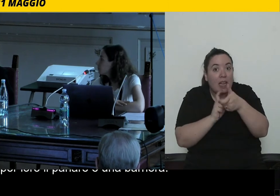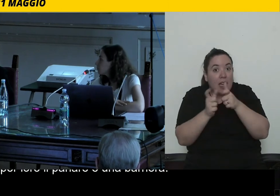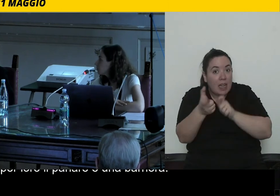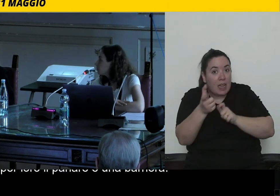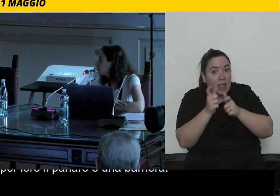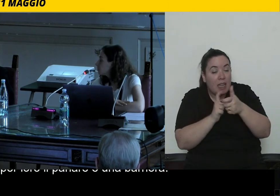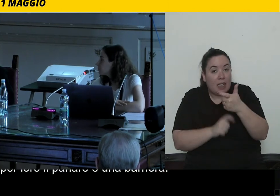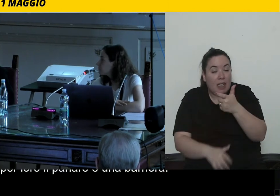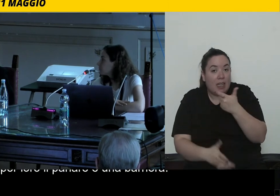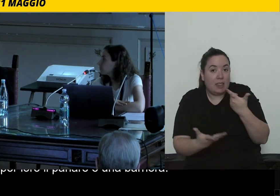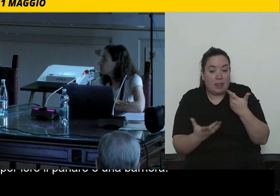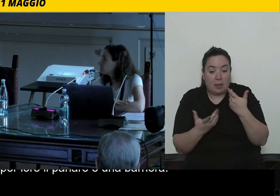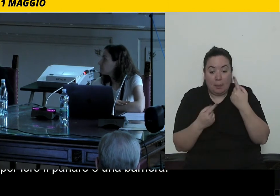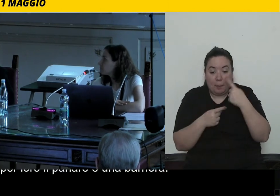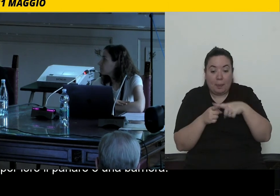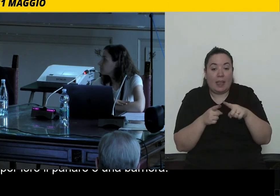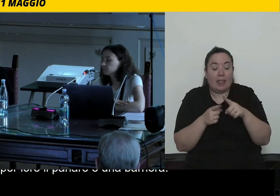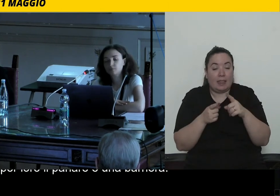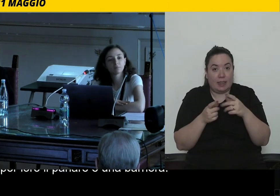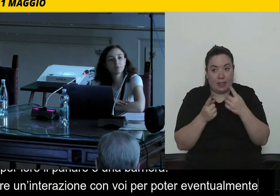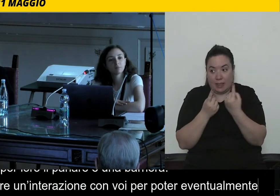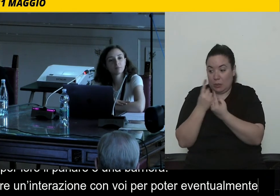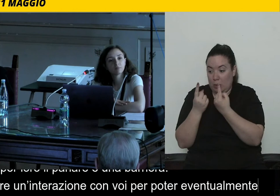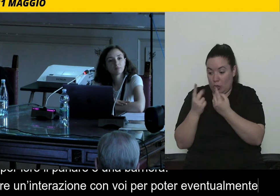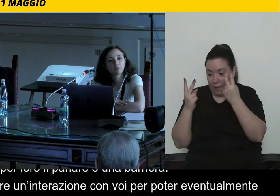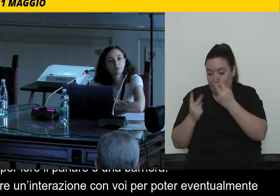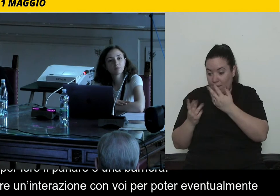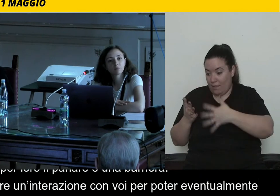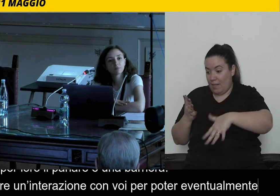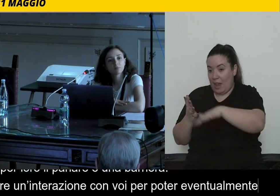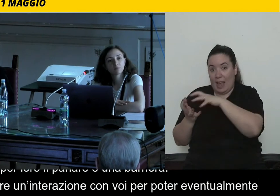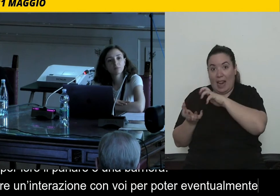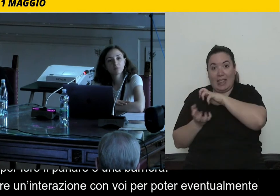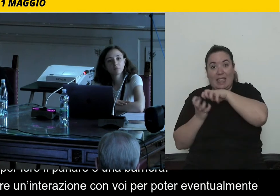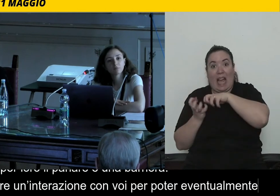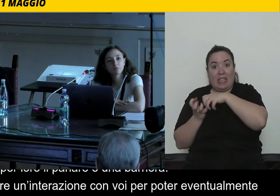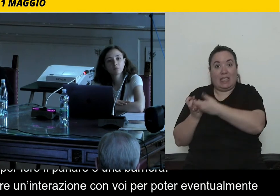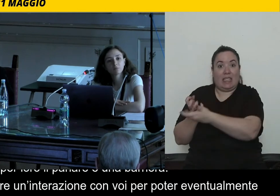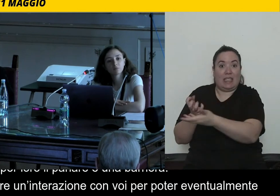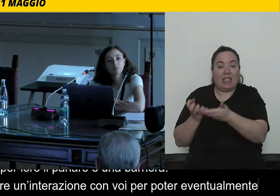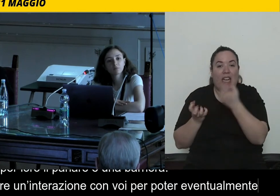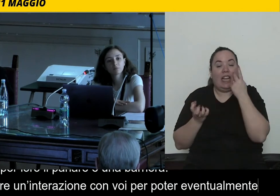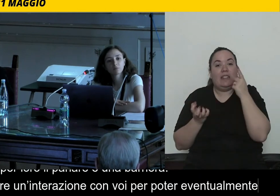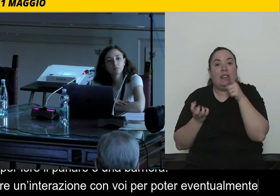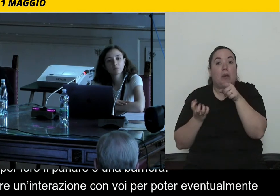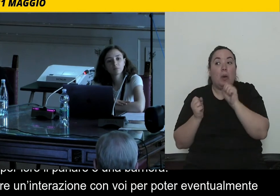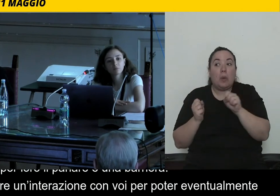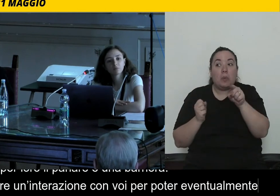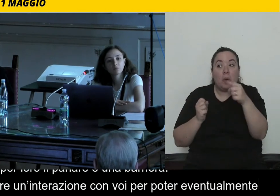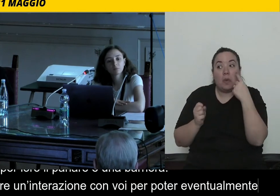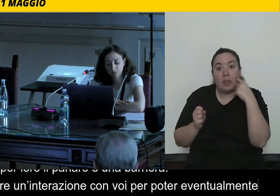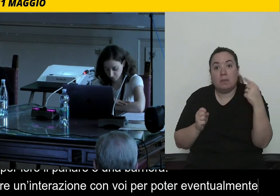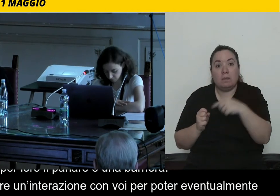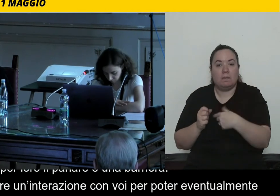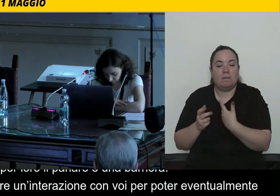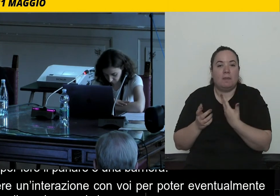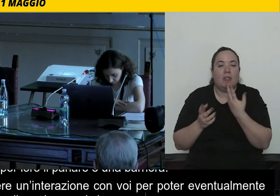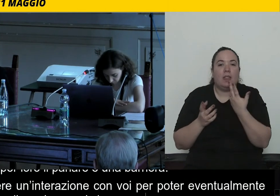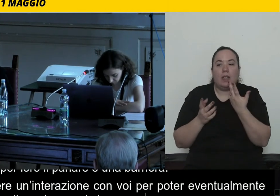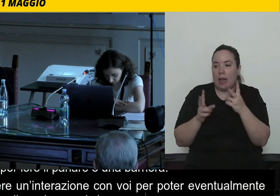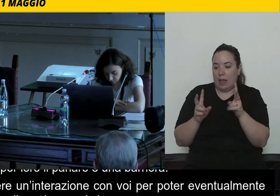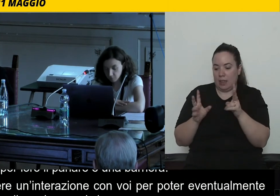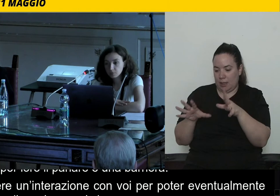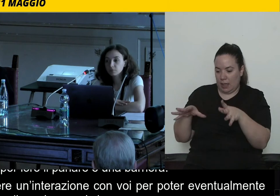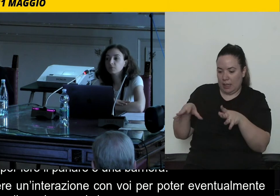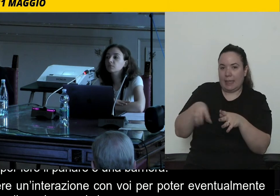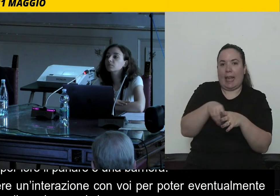dimostrarvi su casi reali, con i ragazzi che seguo, questa tematica, e come questa tematica può essere